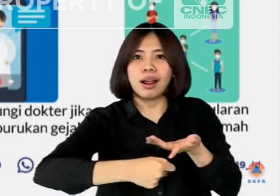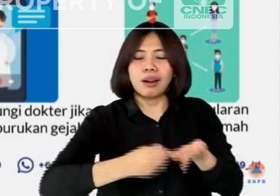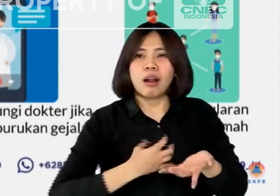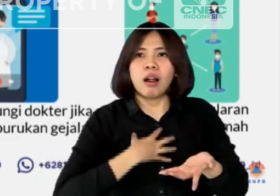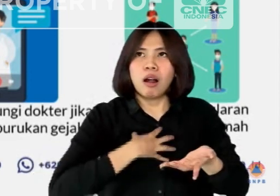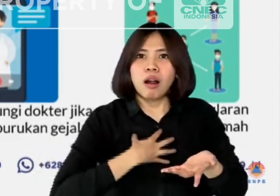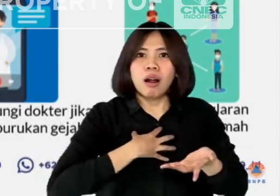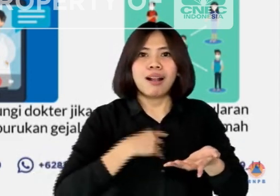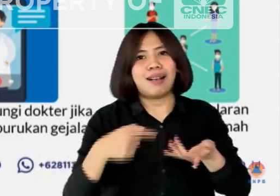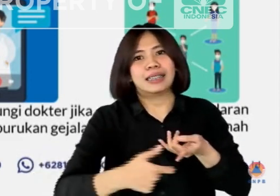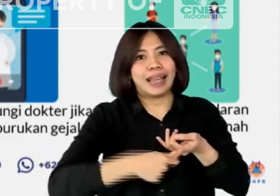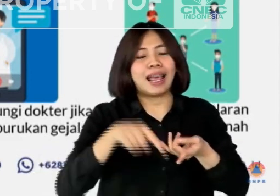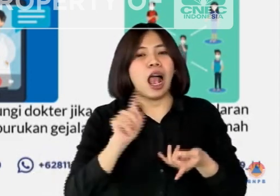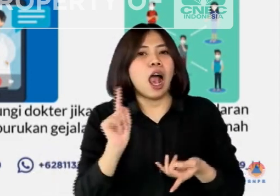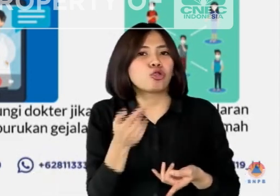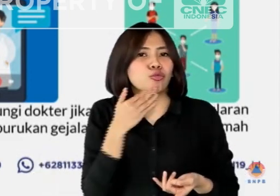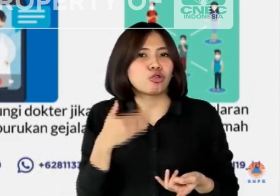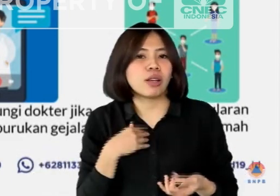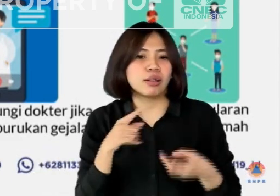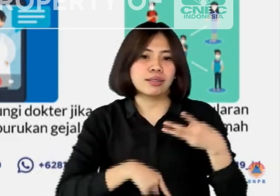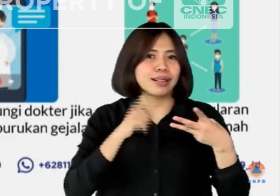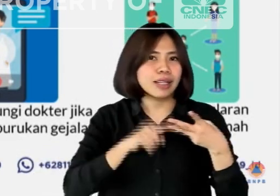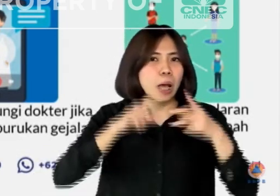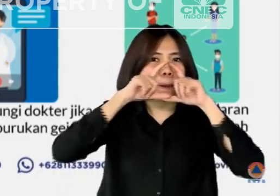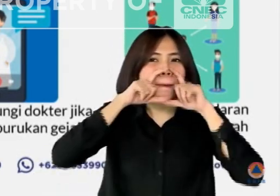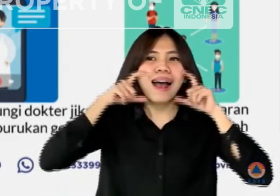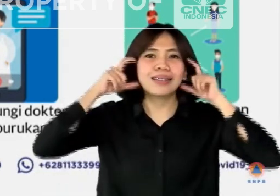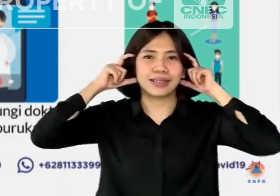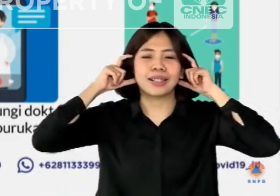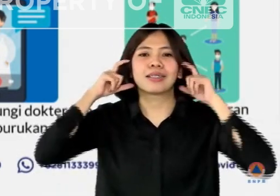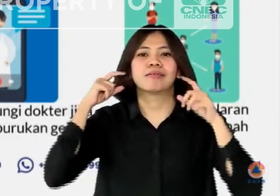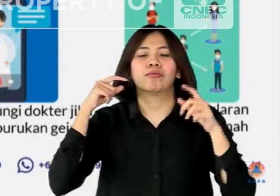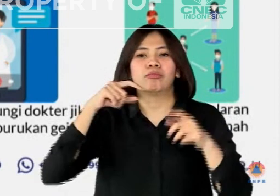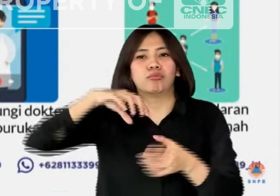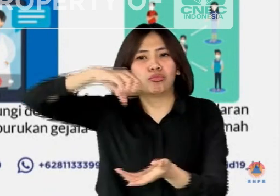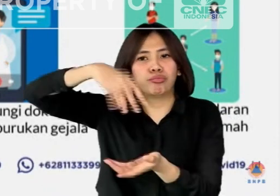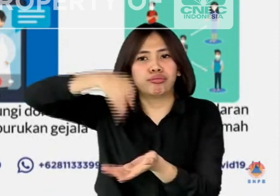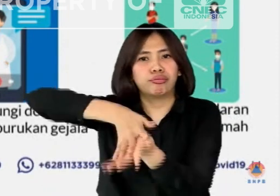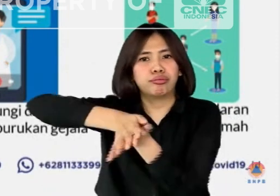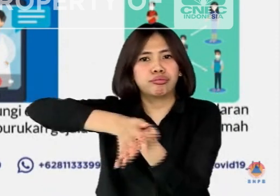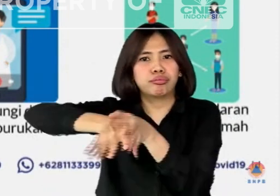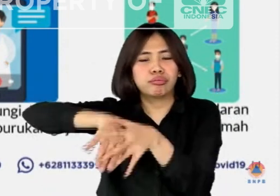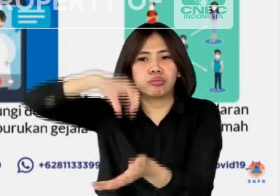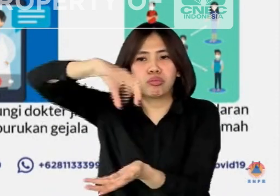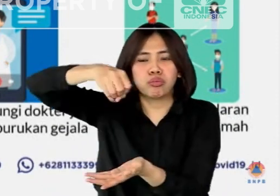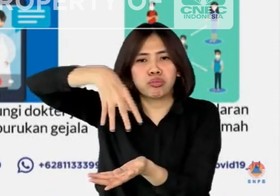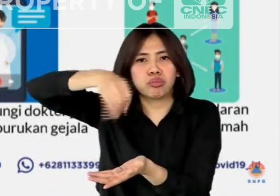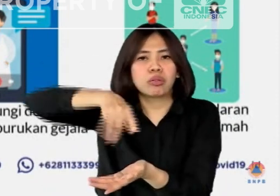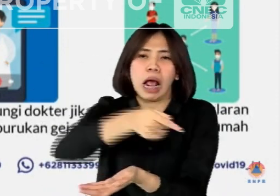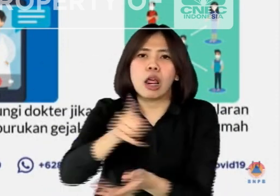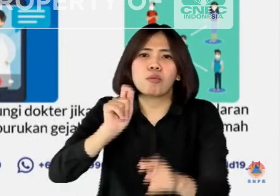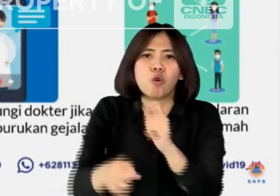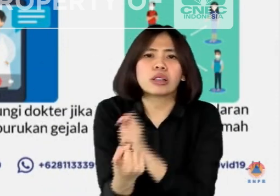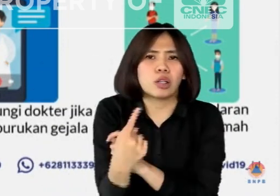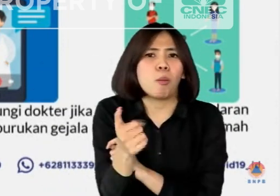Yang ketiga adalah mempersiapkan masker dan cairan desinfektan yang dapat terbuat dari air dengan sabun atau